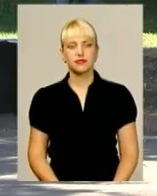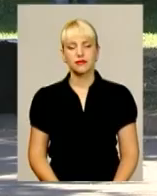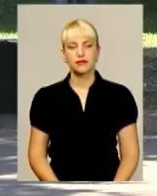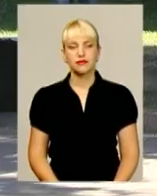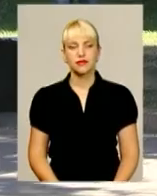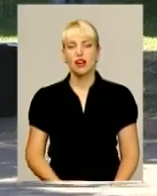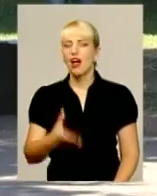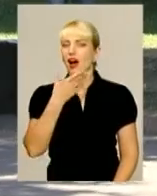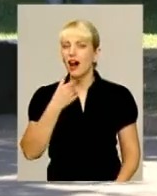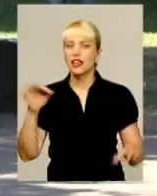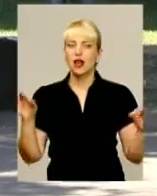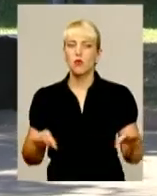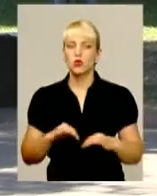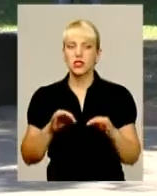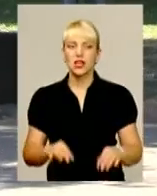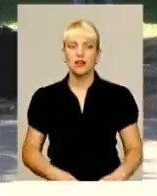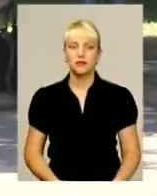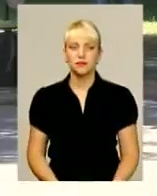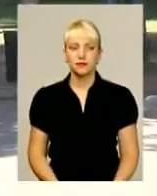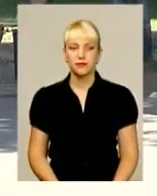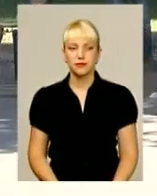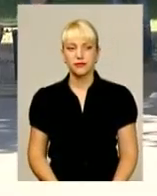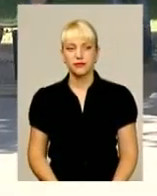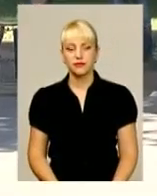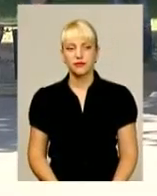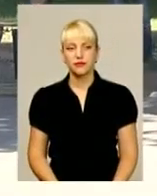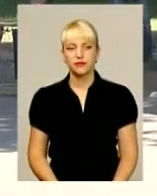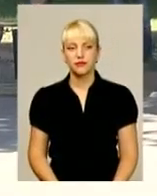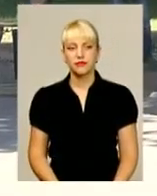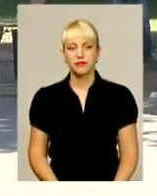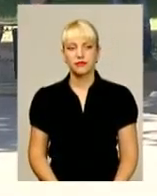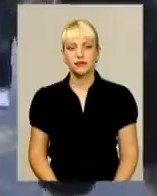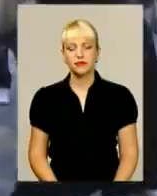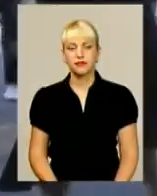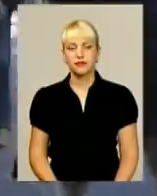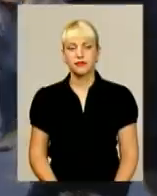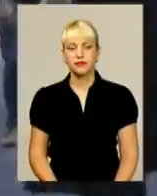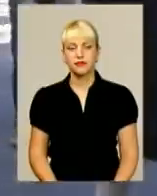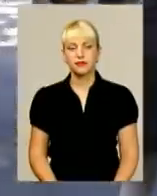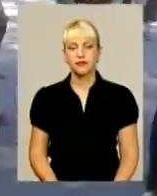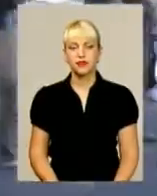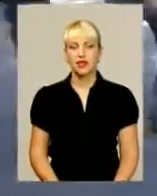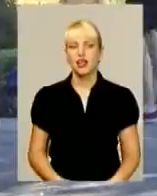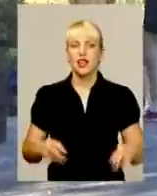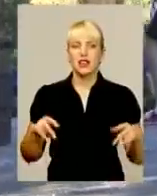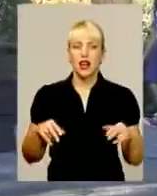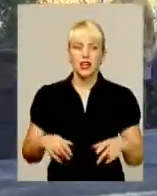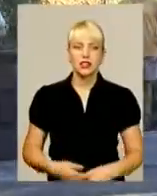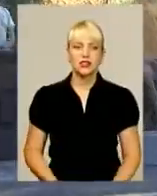Гарна музика, запальні танці,